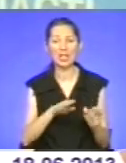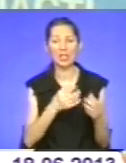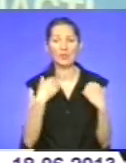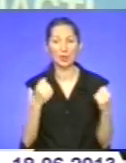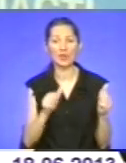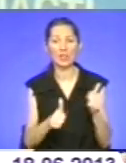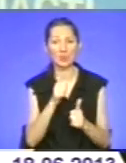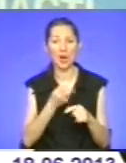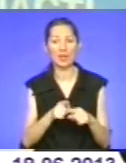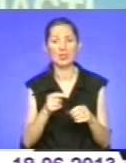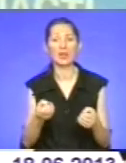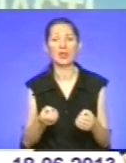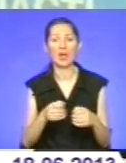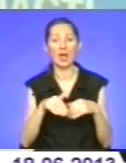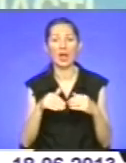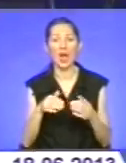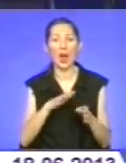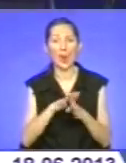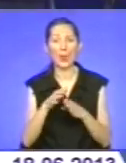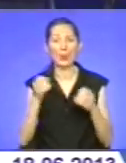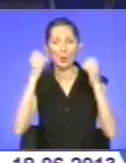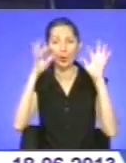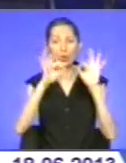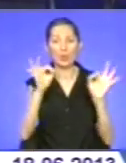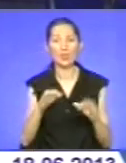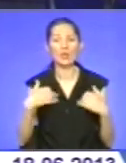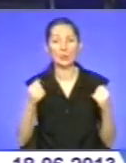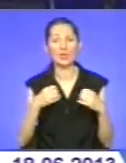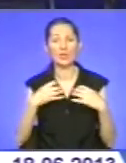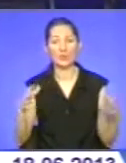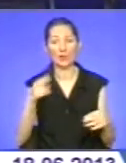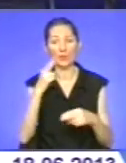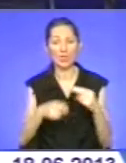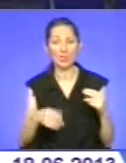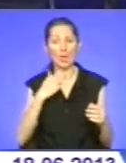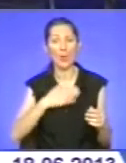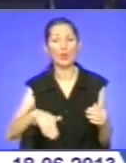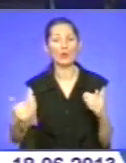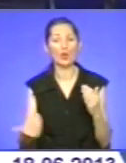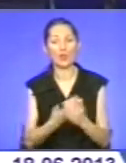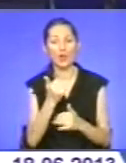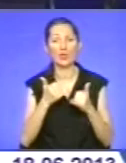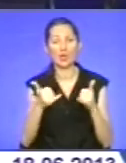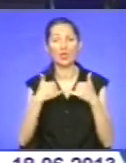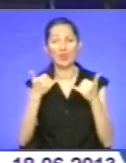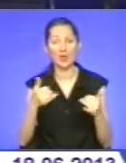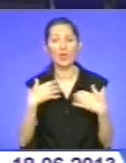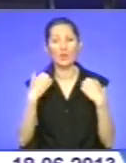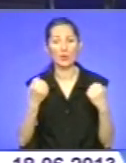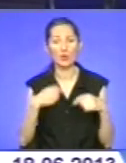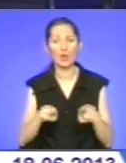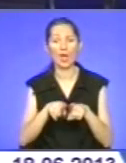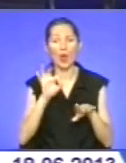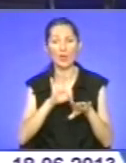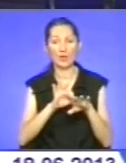ціле культурно-мистецьке спортивне свято. І на завершення приємна новина для шанувальників спорту та вболівальників